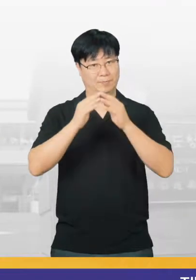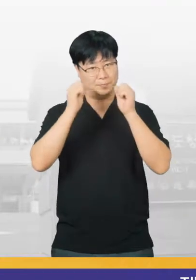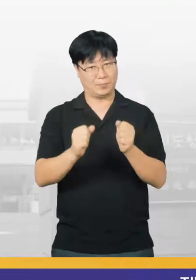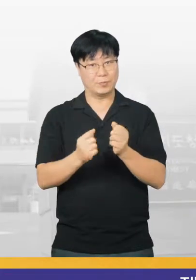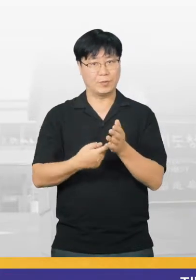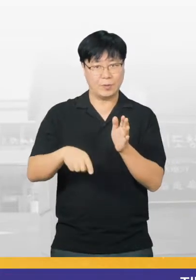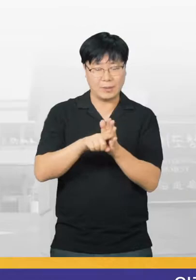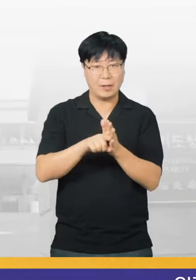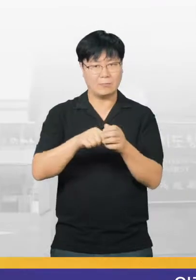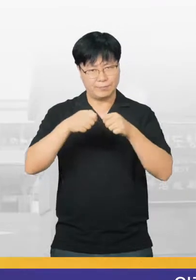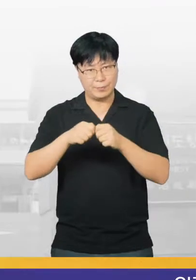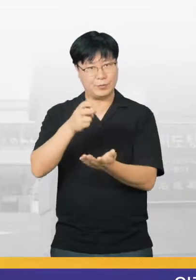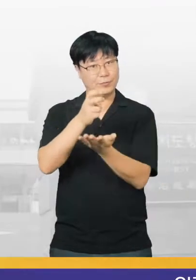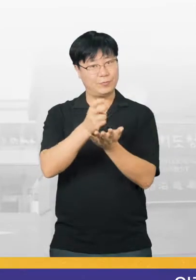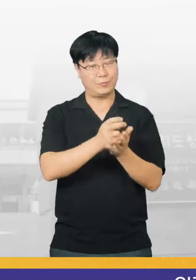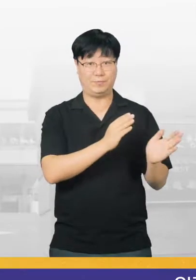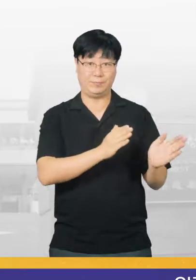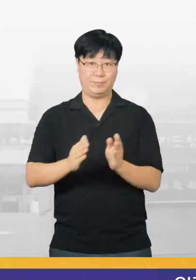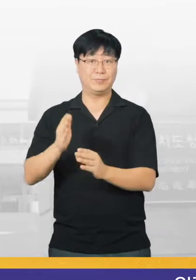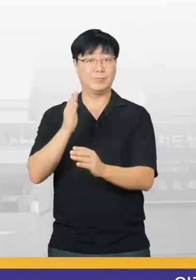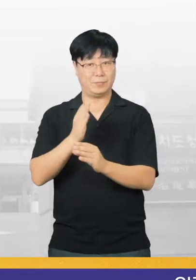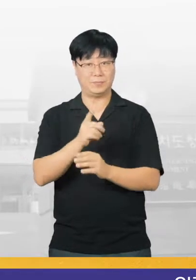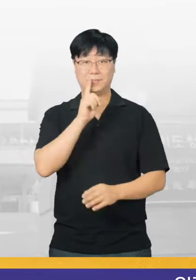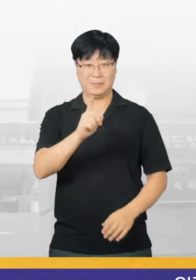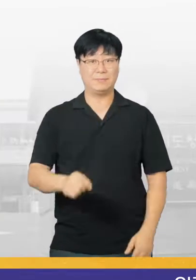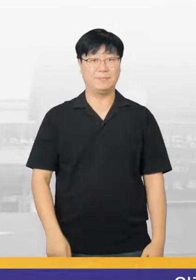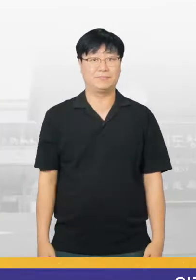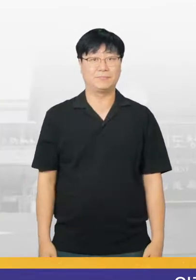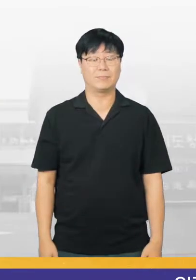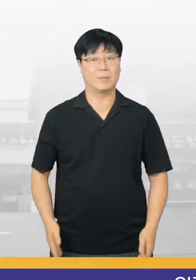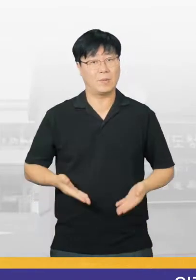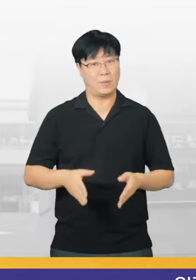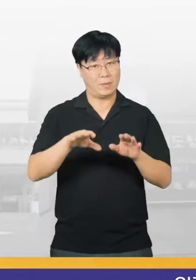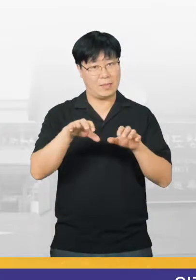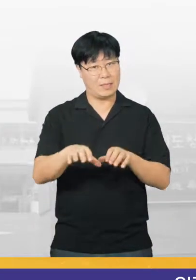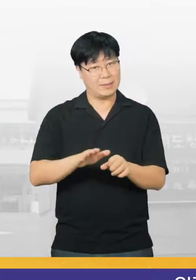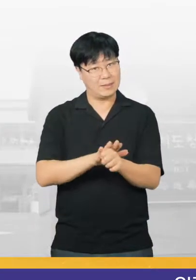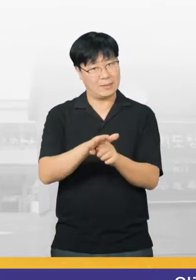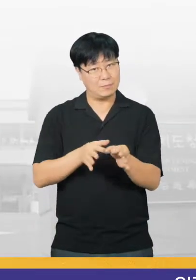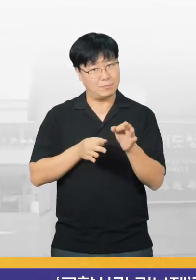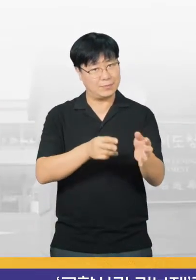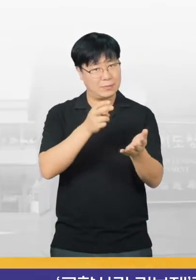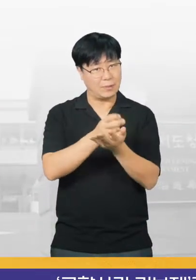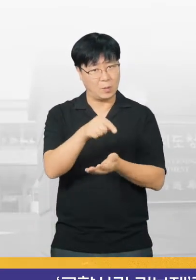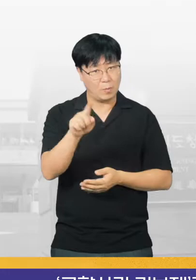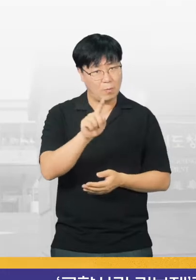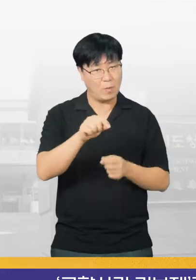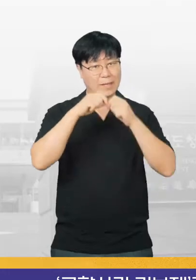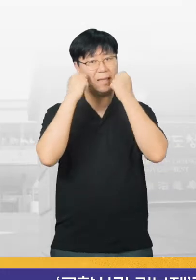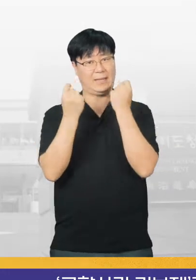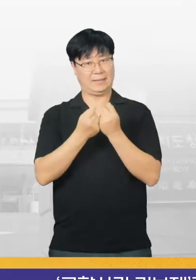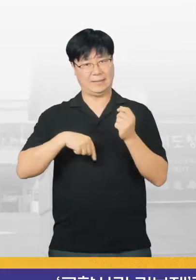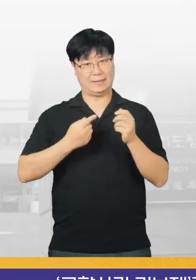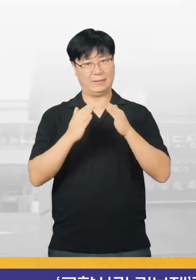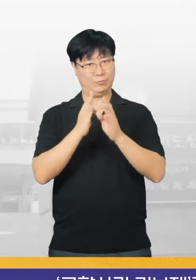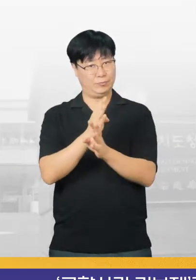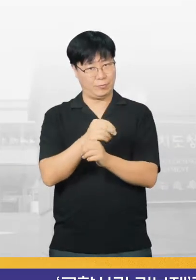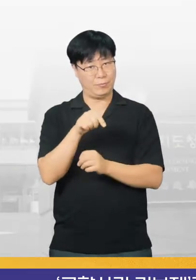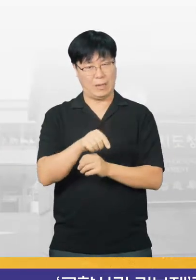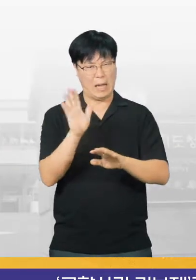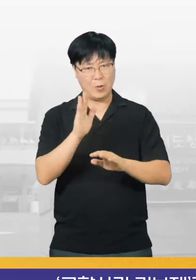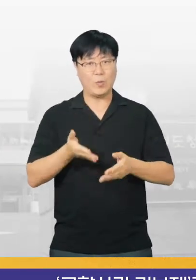본격 시행하면서 안정적인 정착을 위한 세부 규정을 마련하고 있다고 합니다. 고향사랑 기부제란